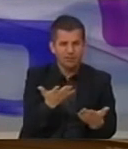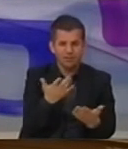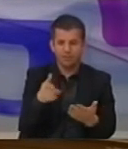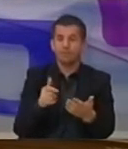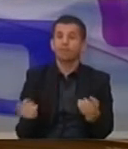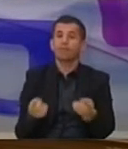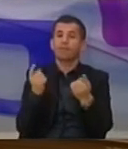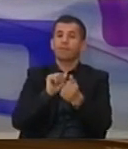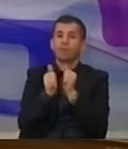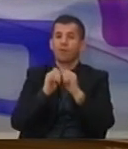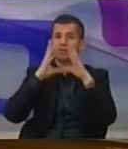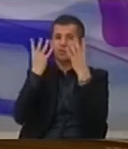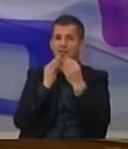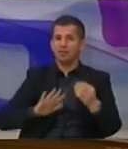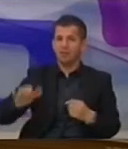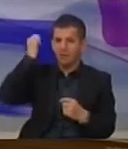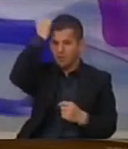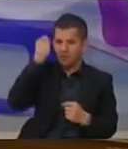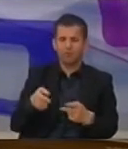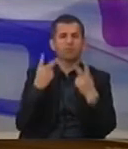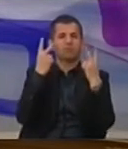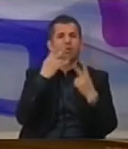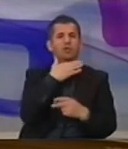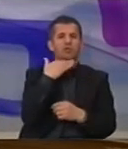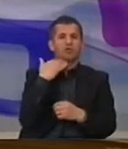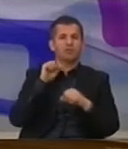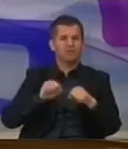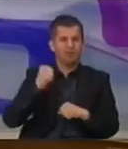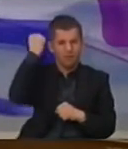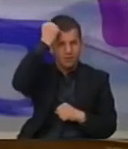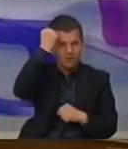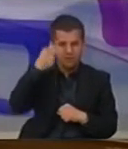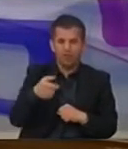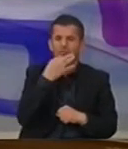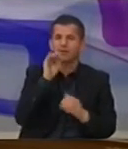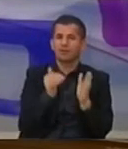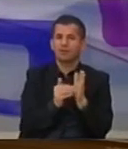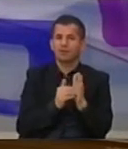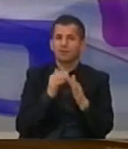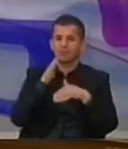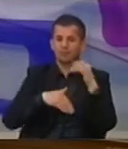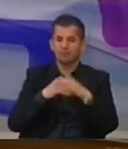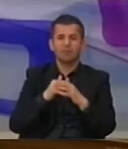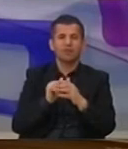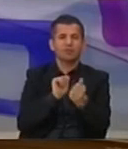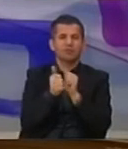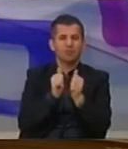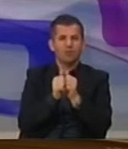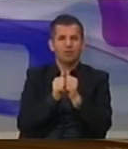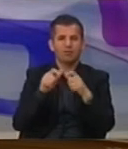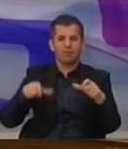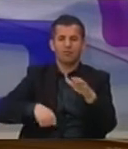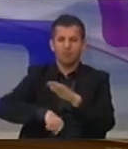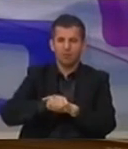sportit në gjithë Kosovën është një prioritet i qeverisë e Kosovës, për të apër këta është i nevojshëm ndërtimi i poligoneve sportive për futbol,